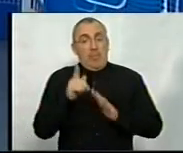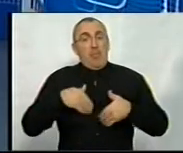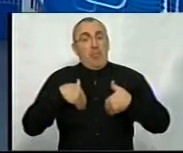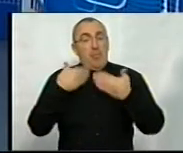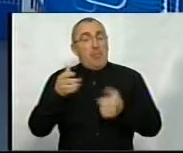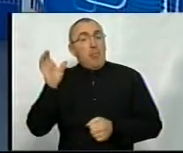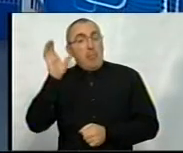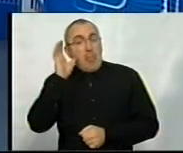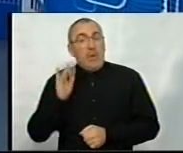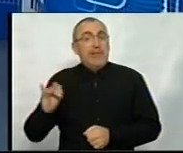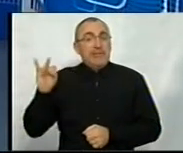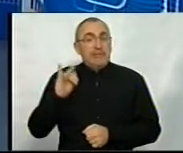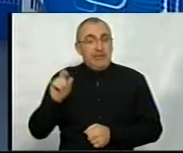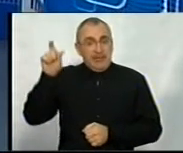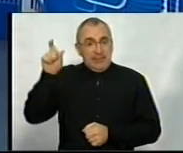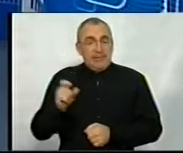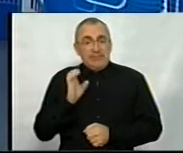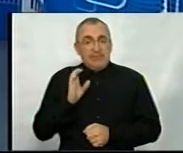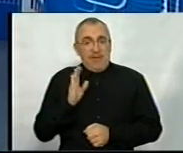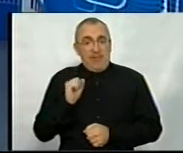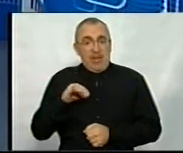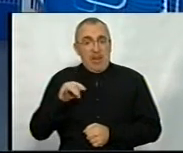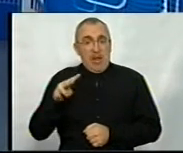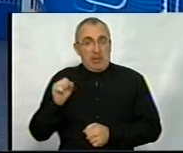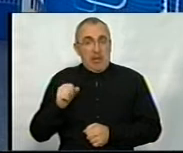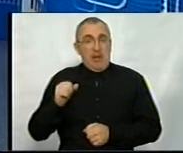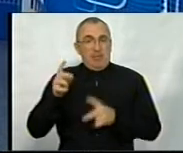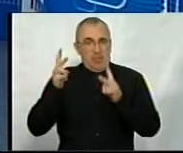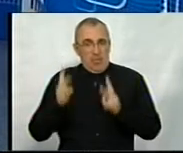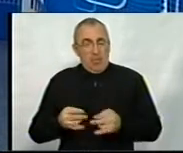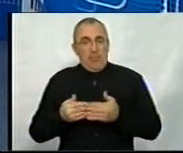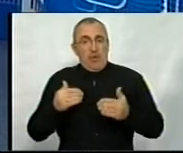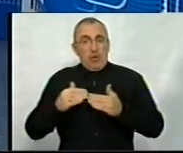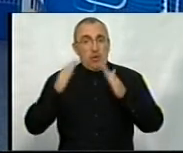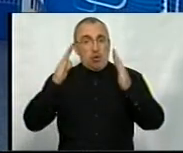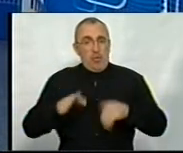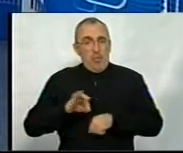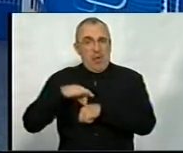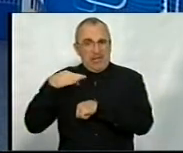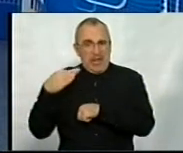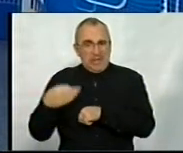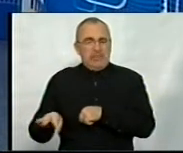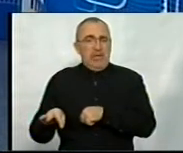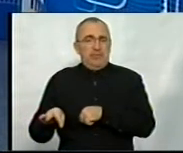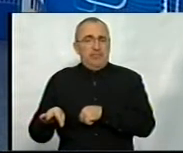послухати історію Світлани, потерпілої від домашнього насилля.